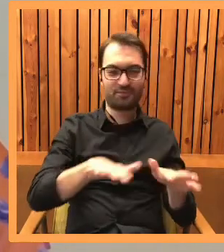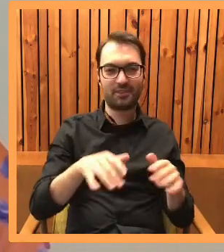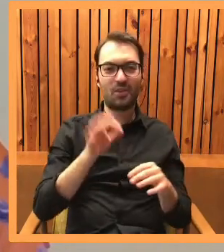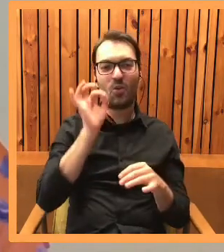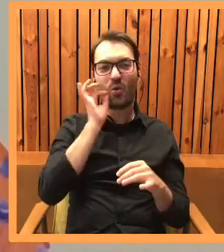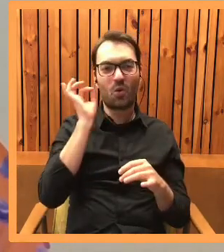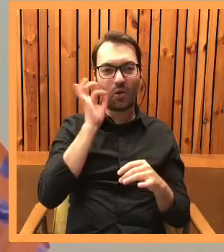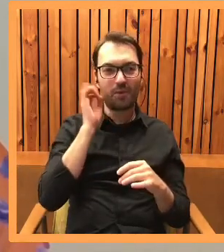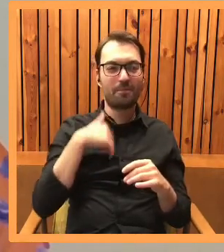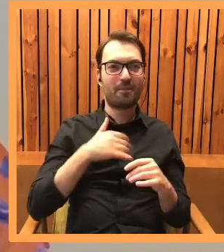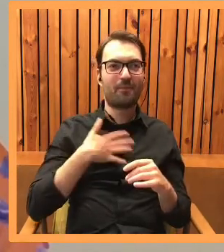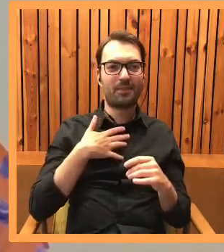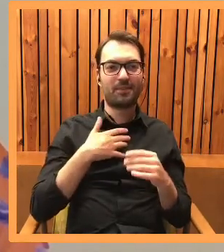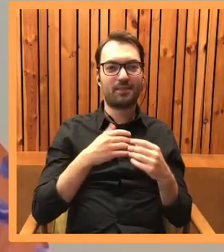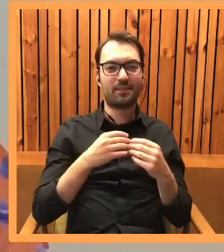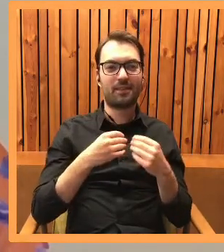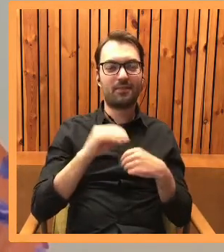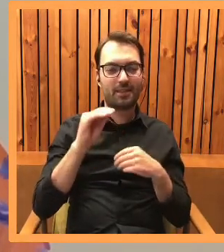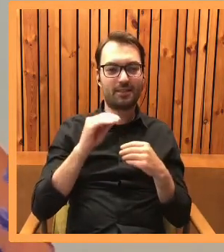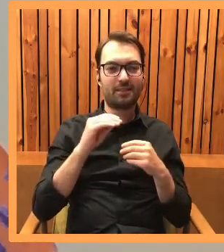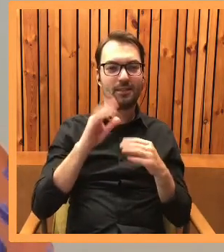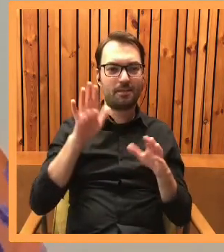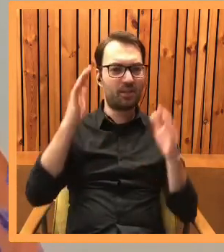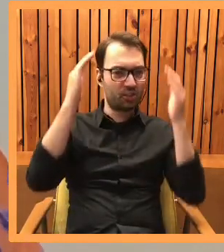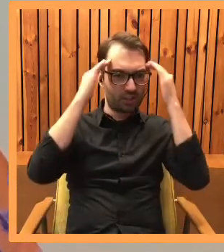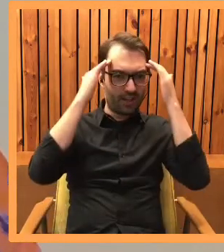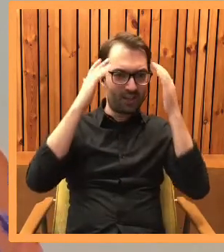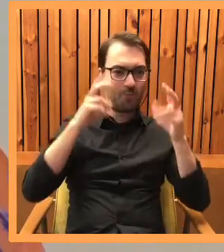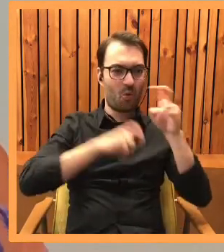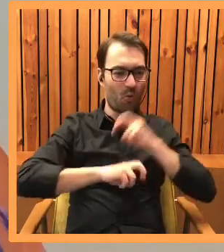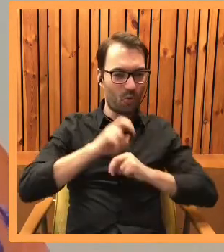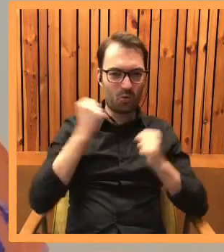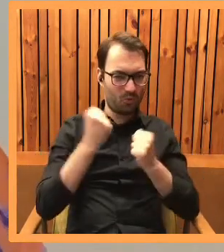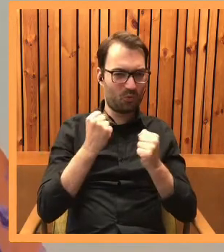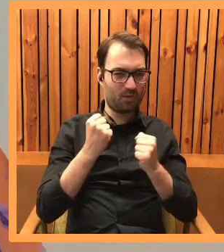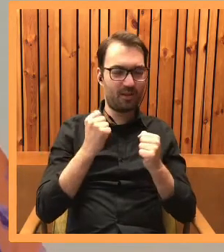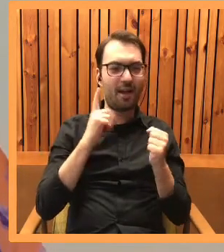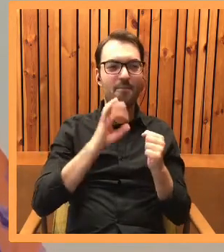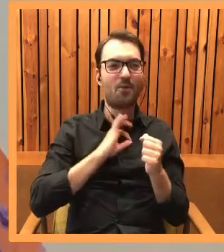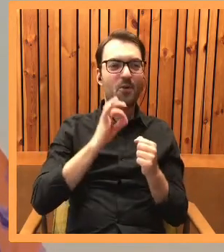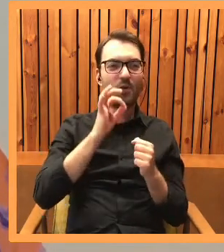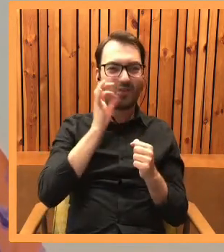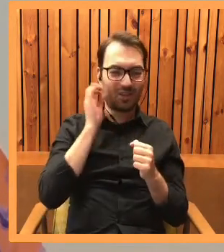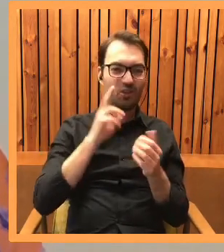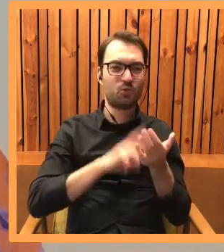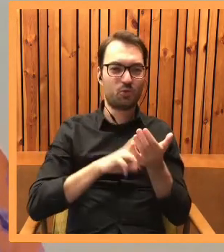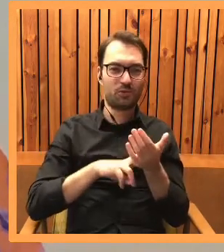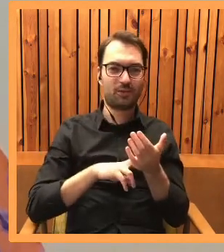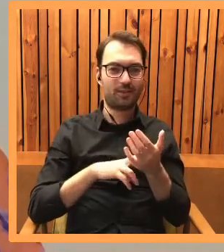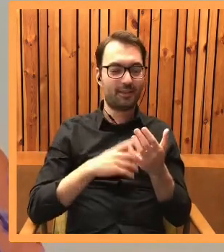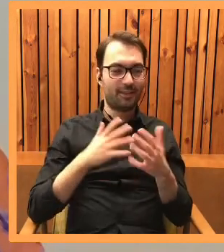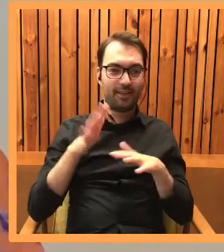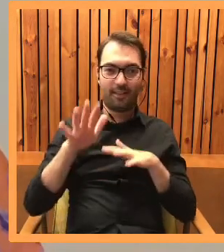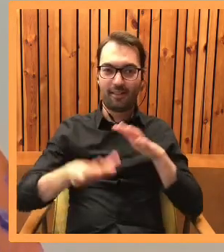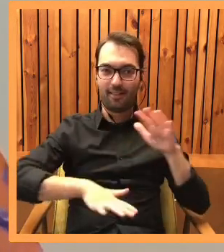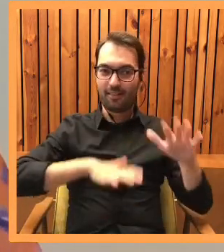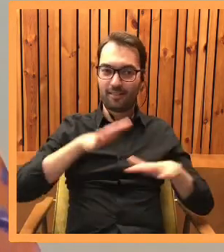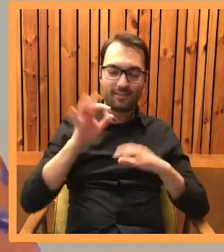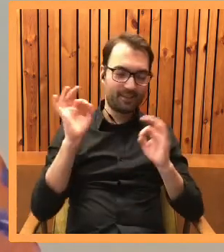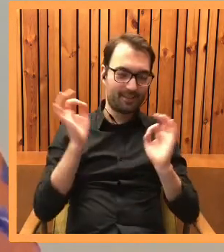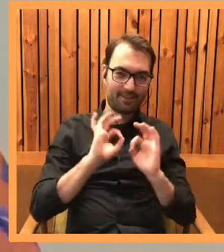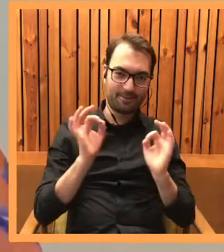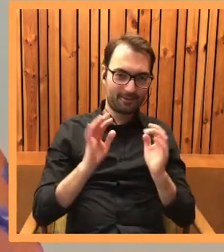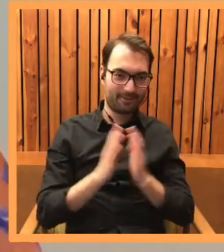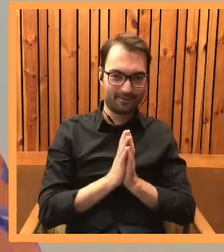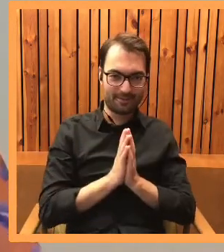ile koty, mam wrażenie, w większości są naprawdę świadome swojego ciała, to mój kocur jest tak niezgrabny, jak to tylko jest